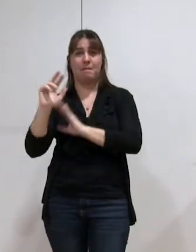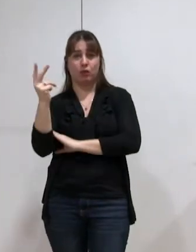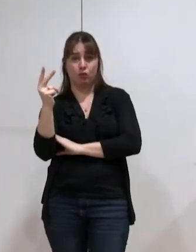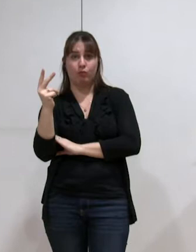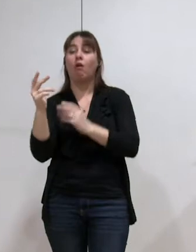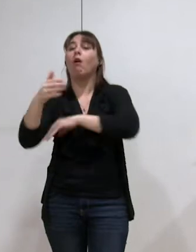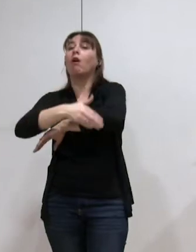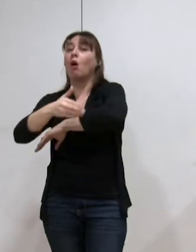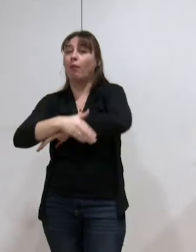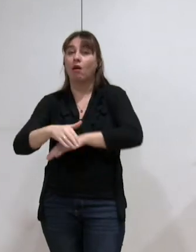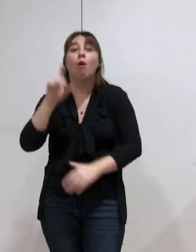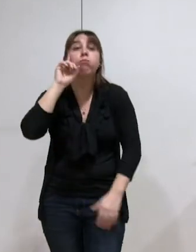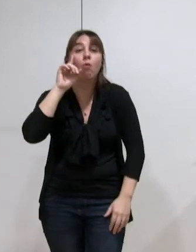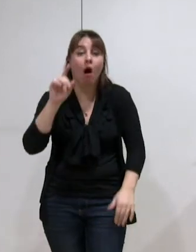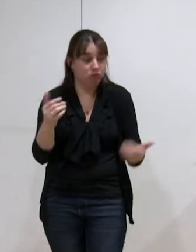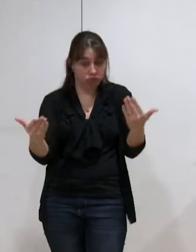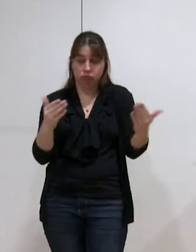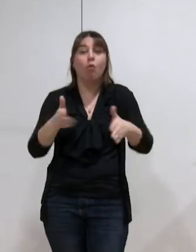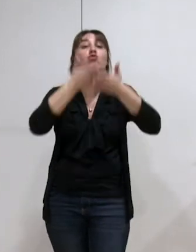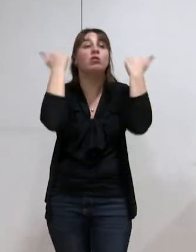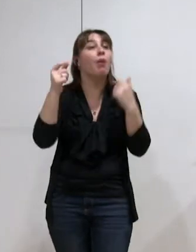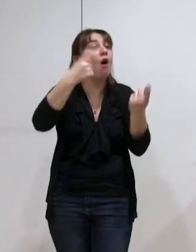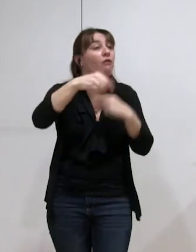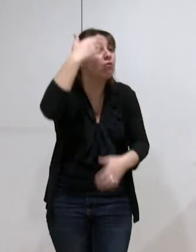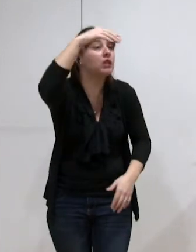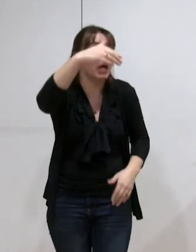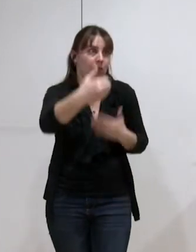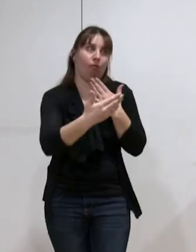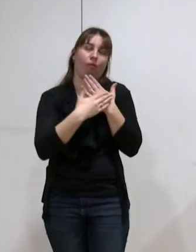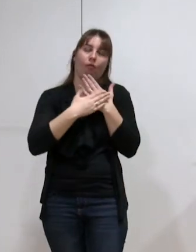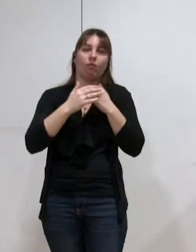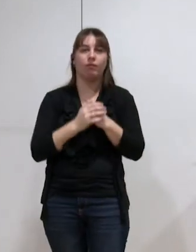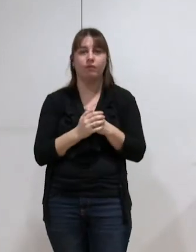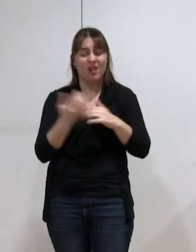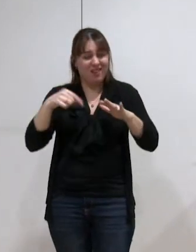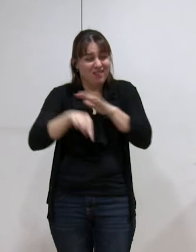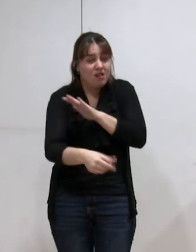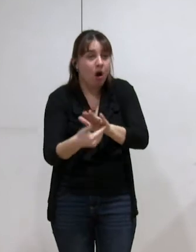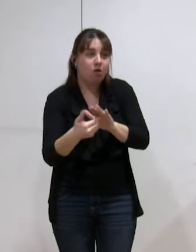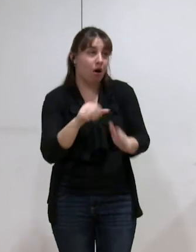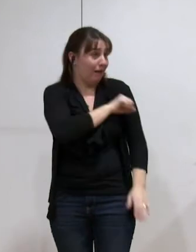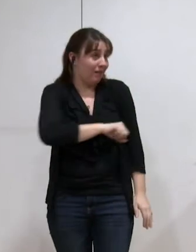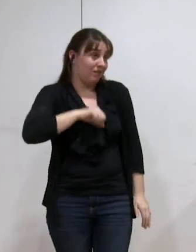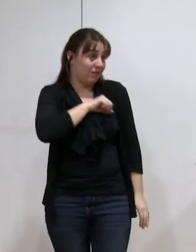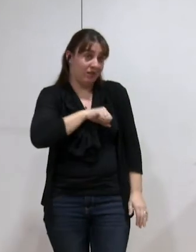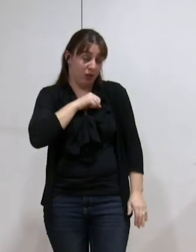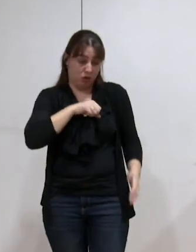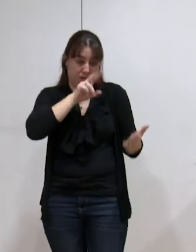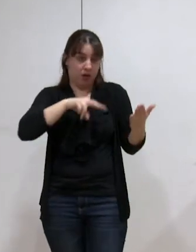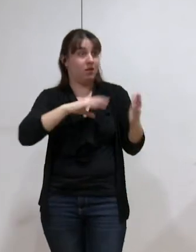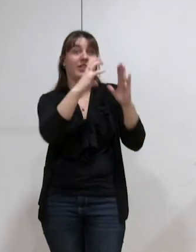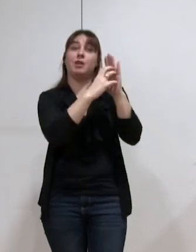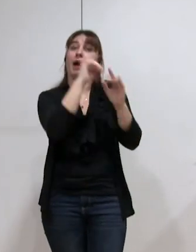urbaine. Pourquoi ? J'en sais rien. Comprenne qui pourra. Et si vous voulez creuser encore un peu, excusez-moi assez, malheureusement, j'ai eu la délibération,